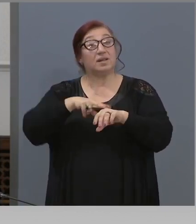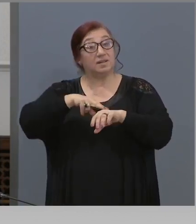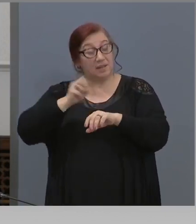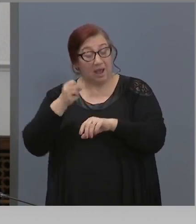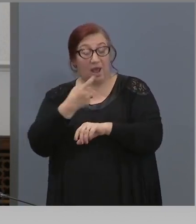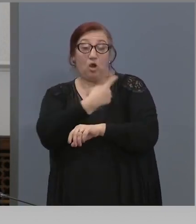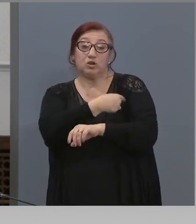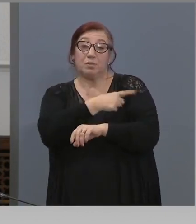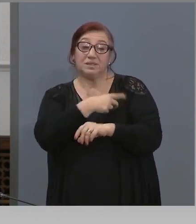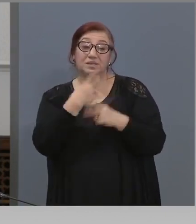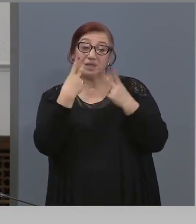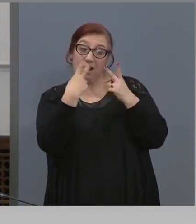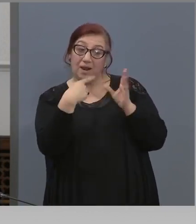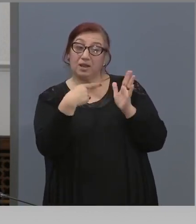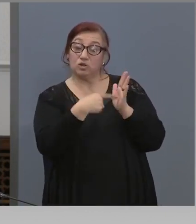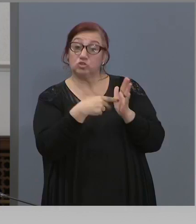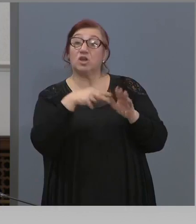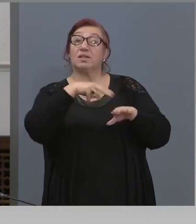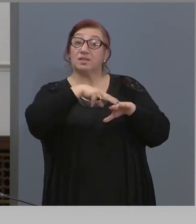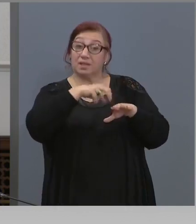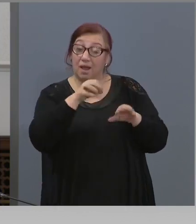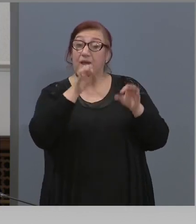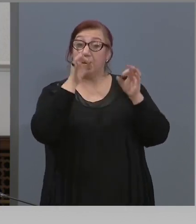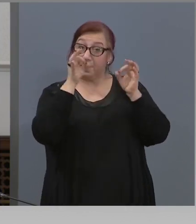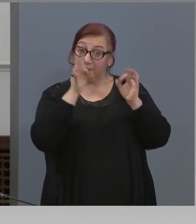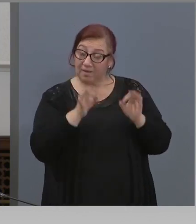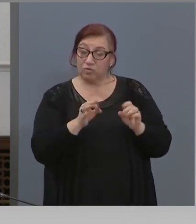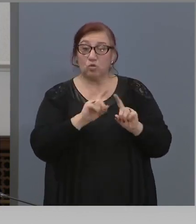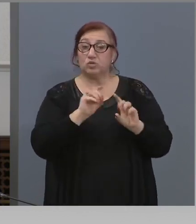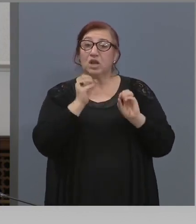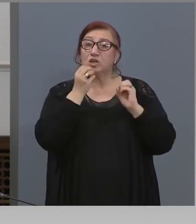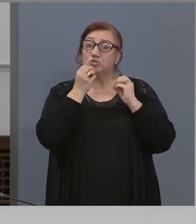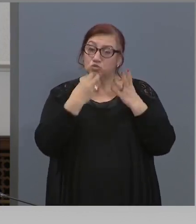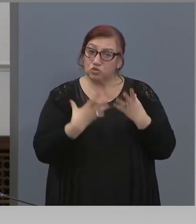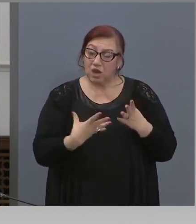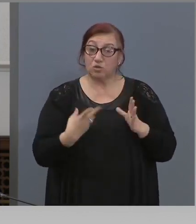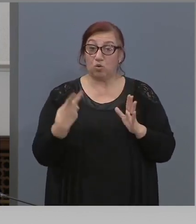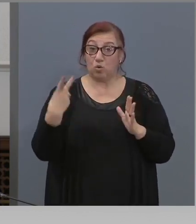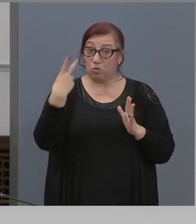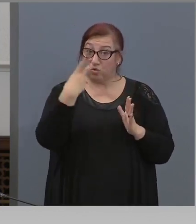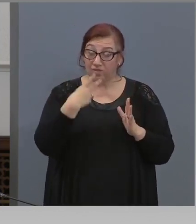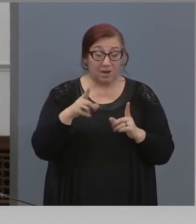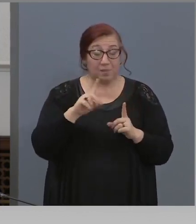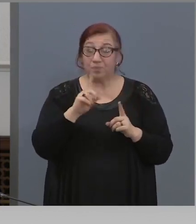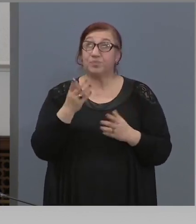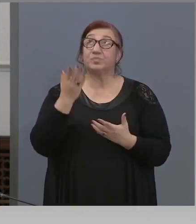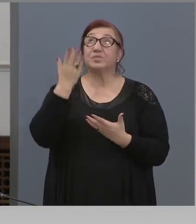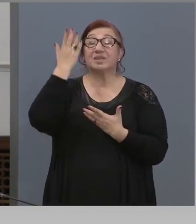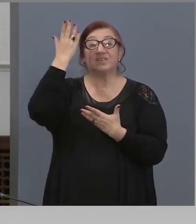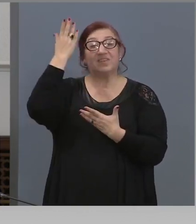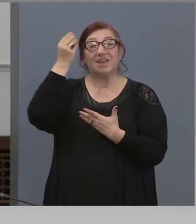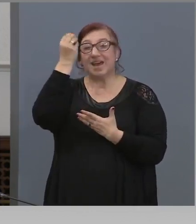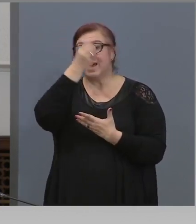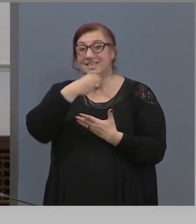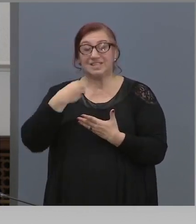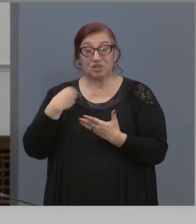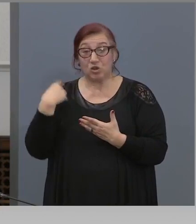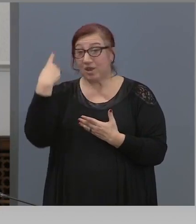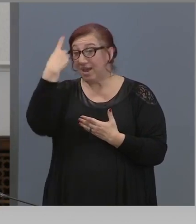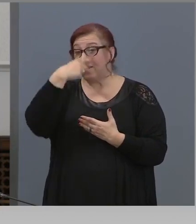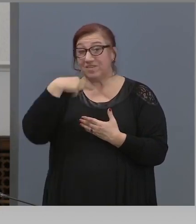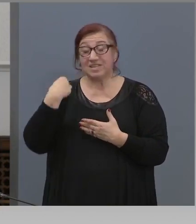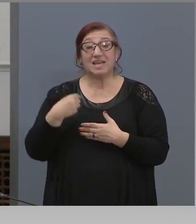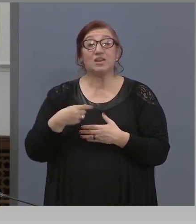и абсолютно правилно е казал. И не случайно, повтарям и днес, синода в лицето на патриарха и владиците,